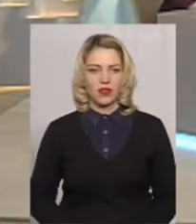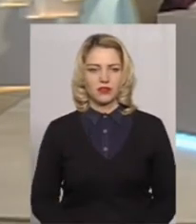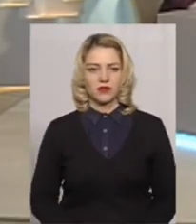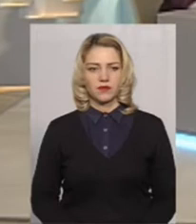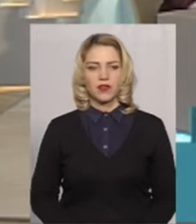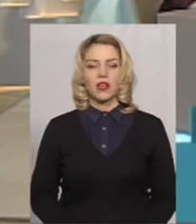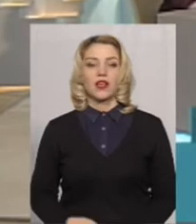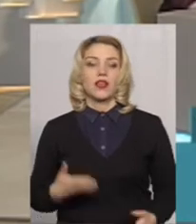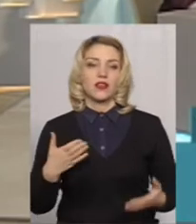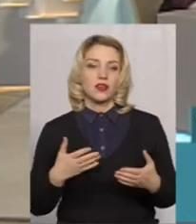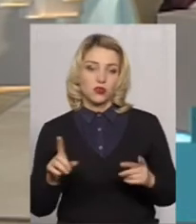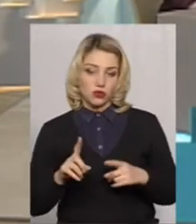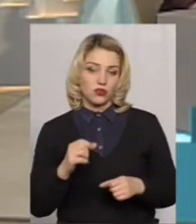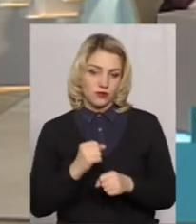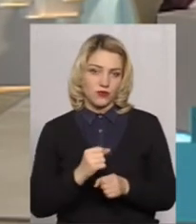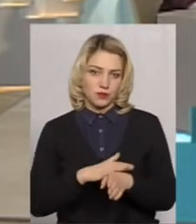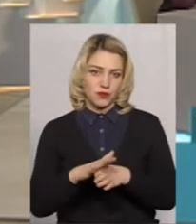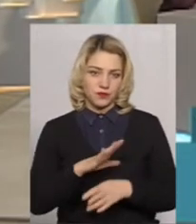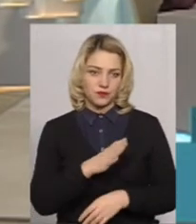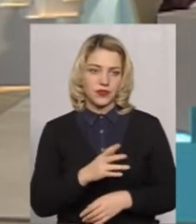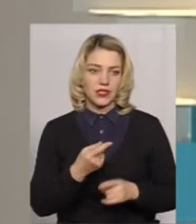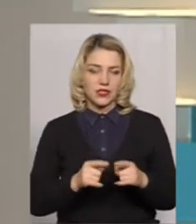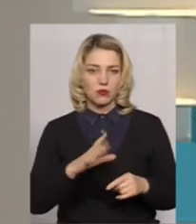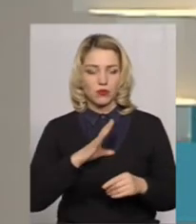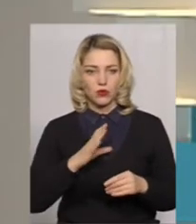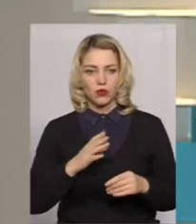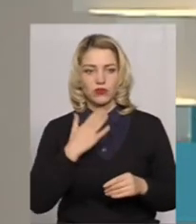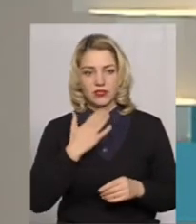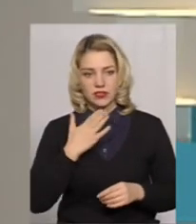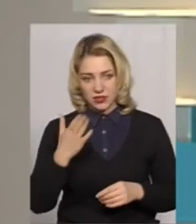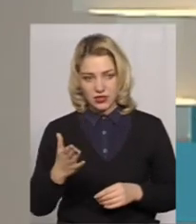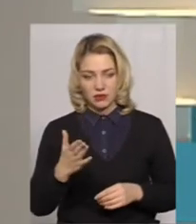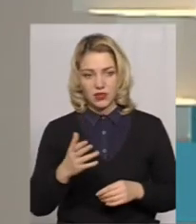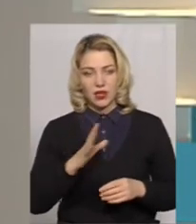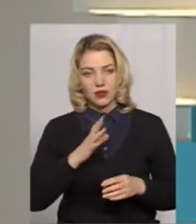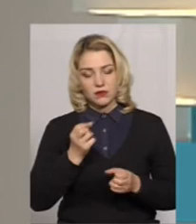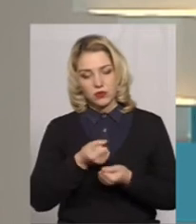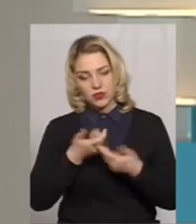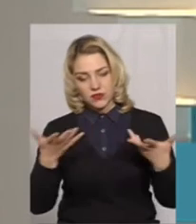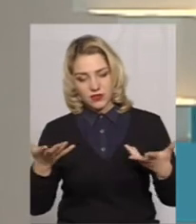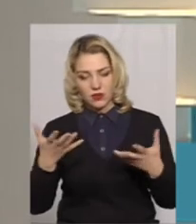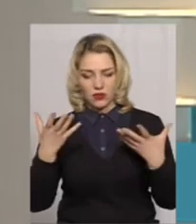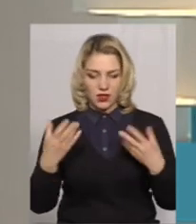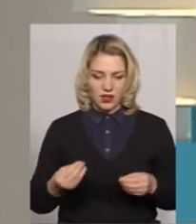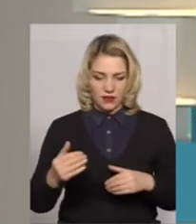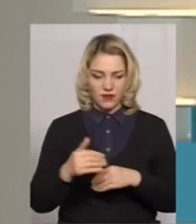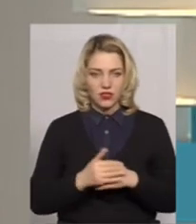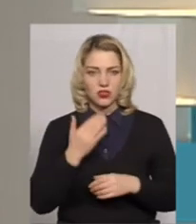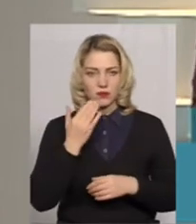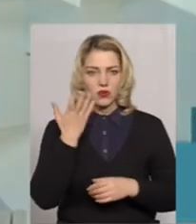Що суб'єкт господарювання зробив? Це було завидно? Світло було на вулиці в день, ввечері? Коли це було?